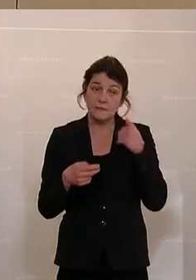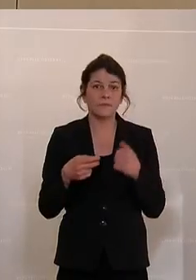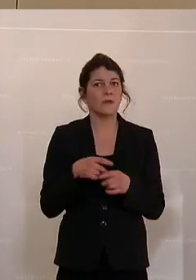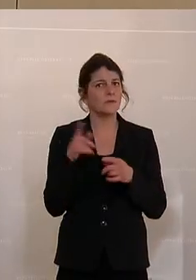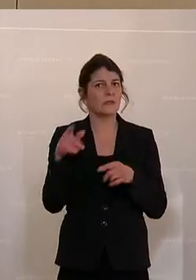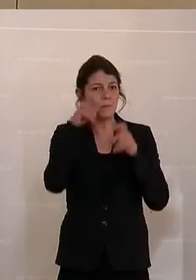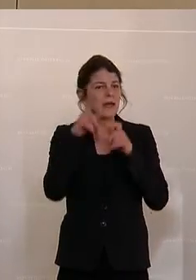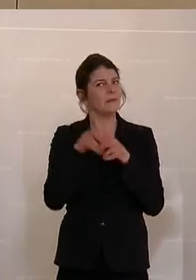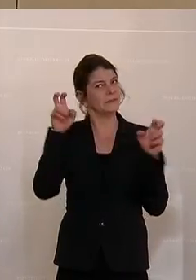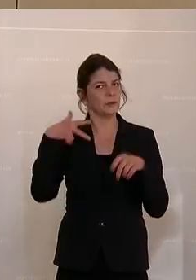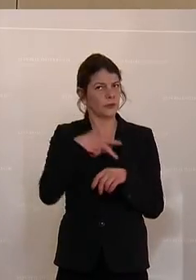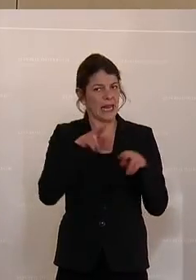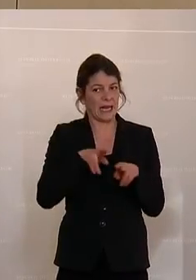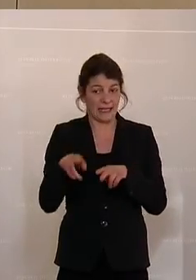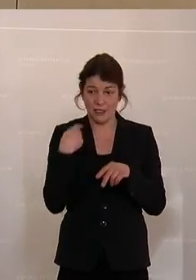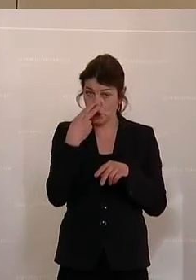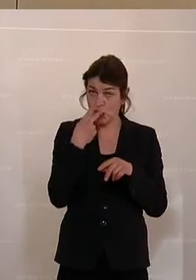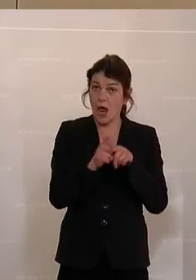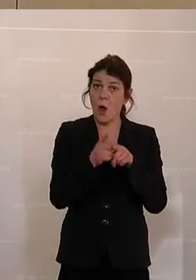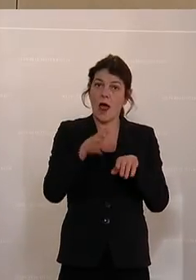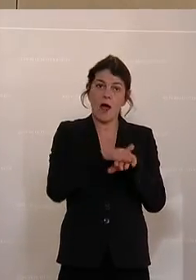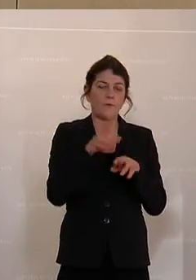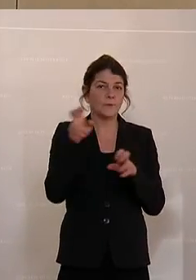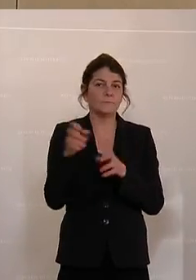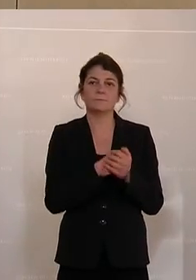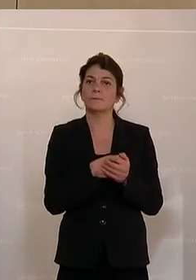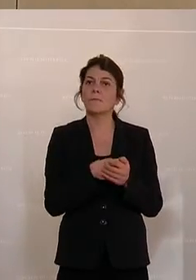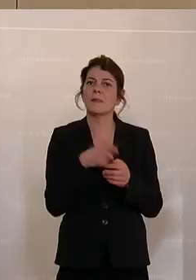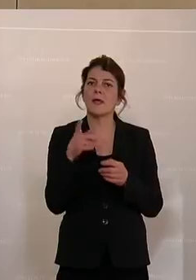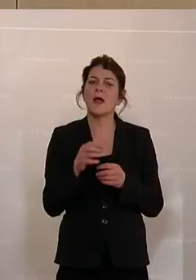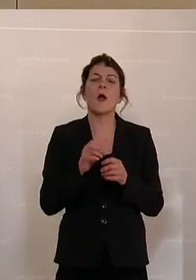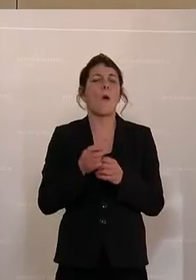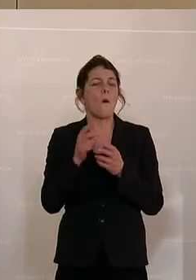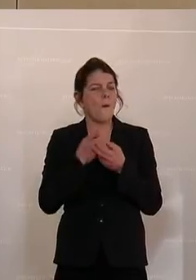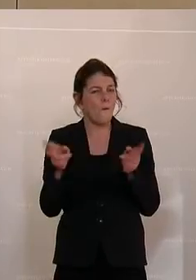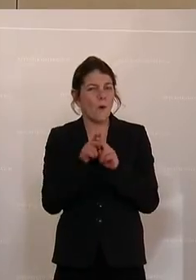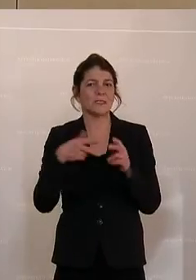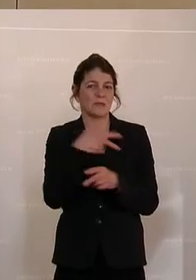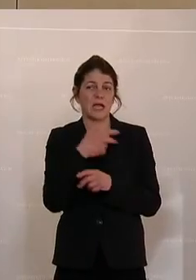Gerechtigkeit betrachten wir auch die sogenannte ökosoziale Steuerreform,